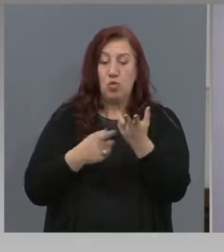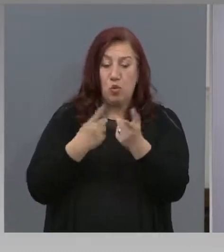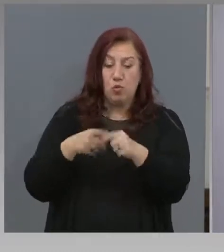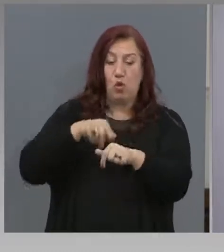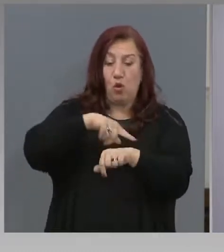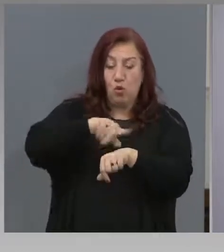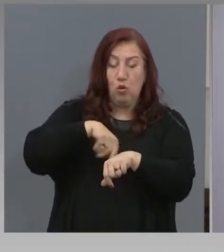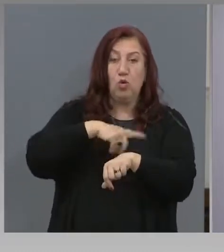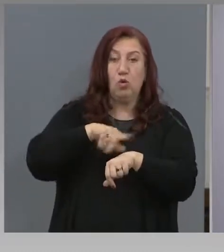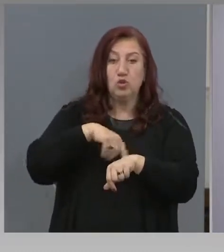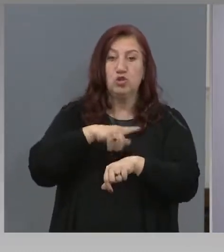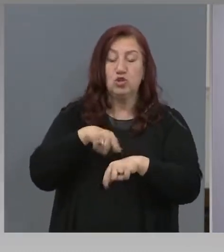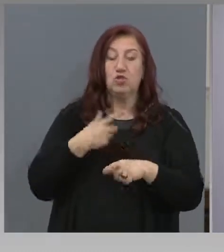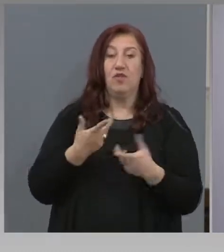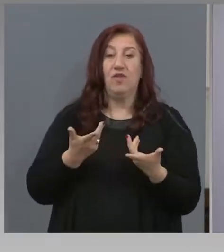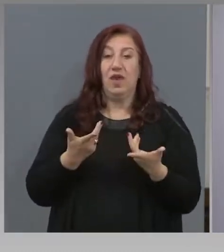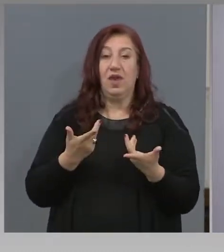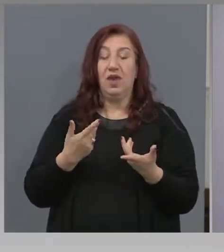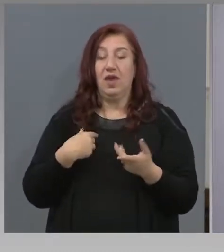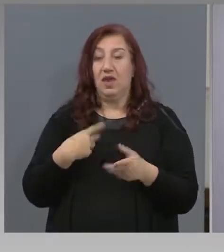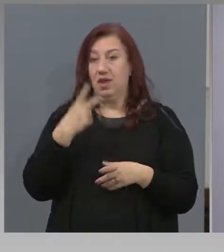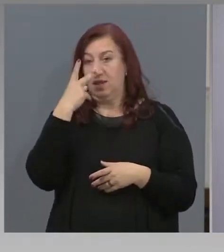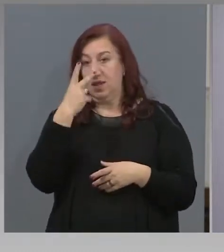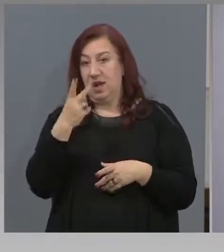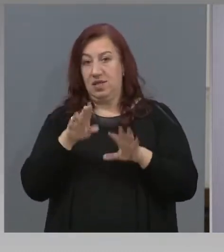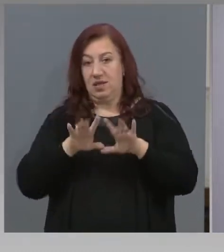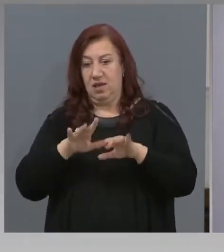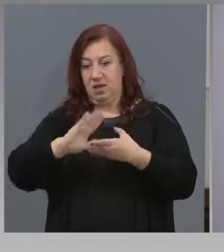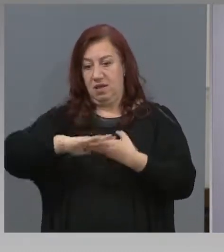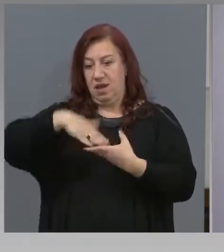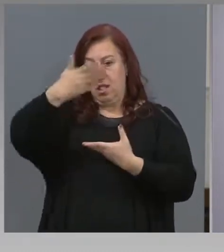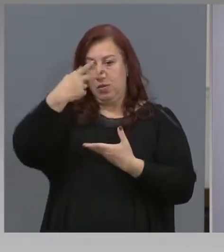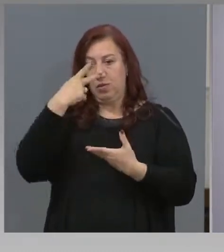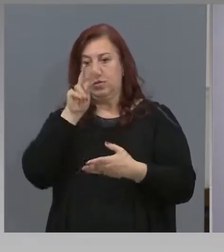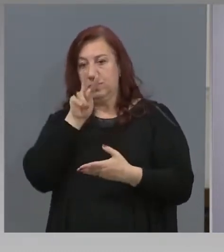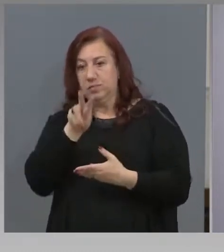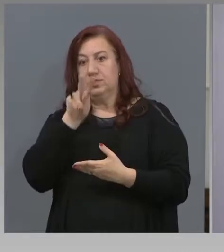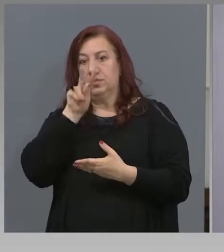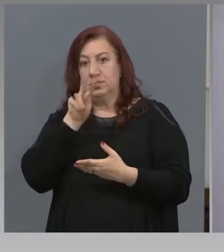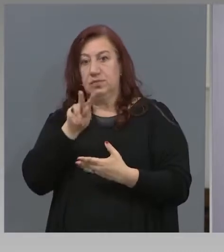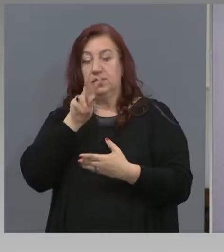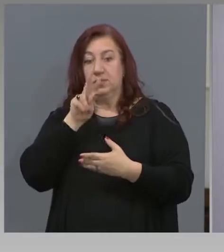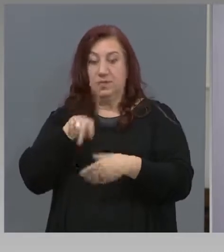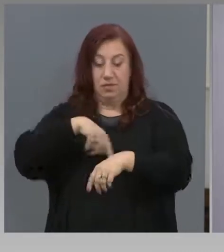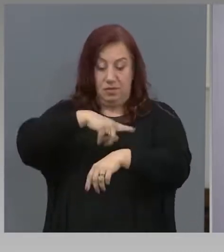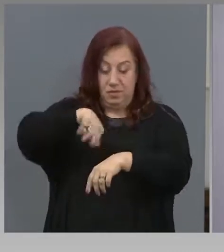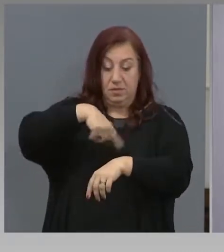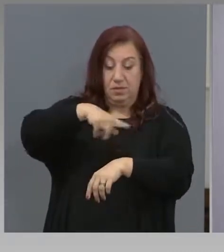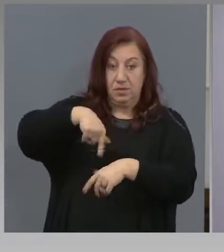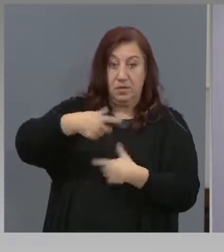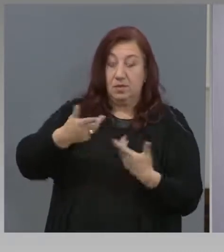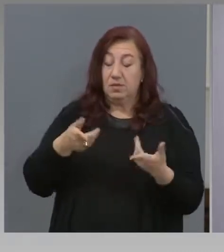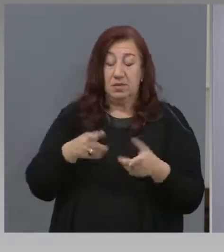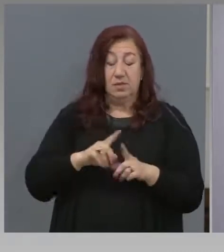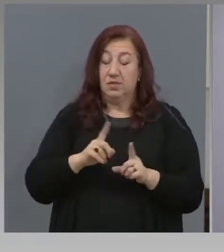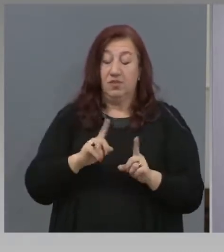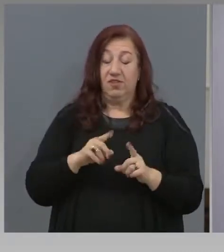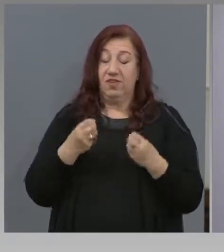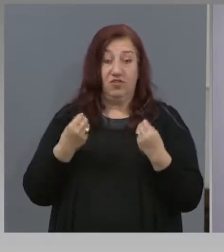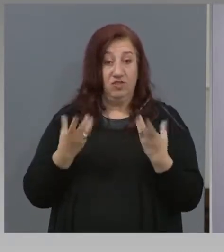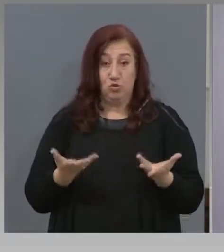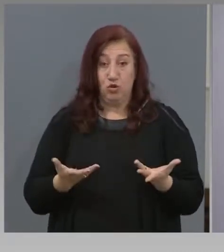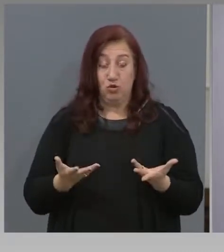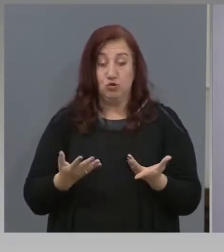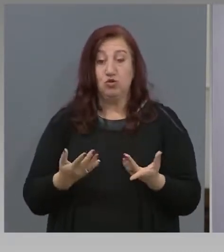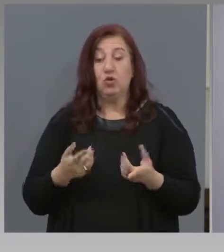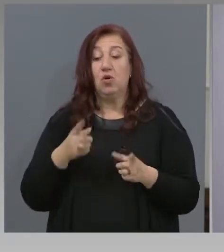заимодействие с екрани на електронни устройства. Не е възможно да се осъществява и такова без